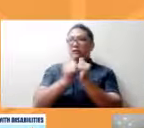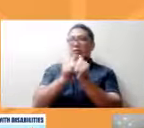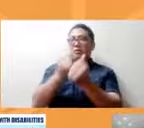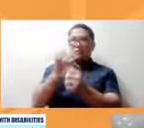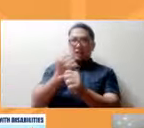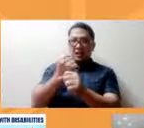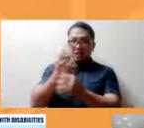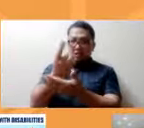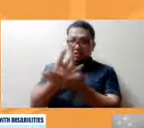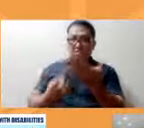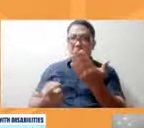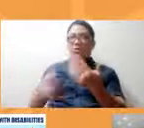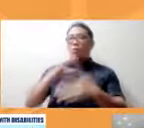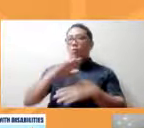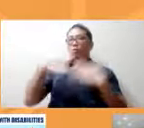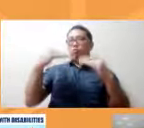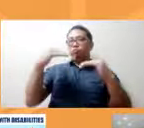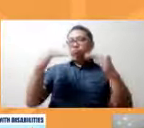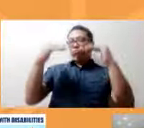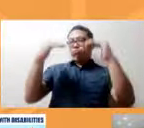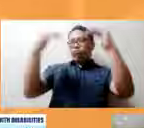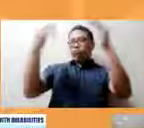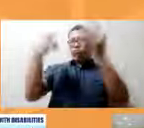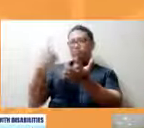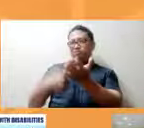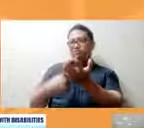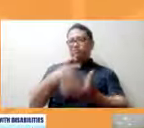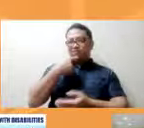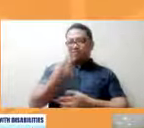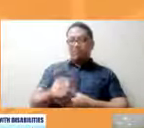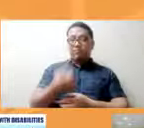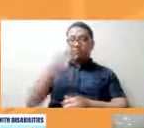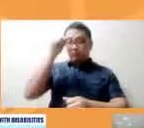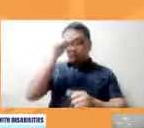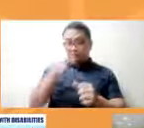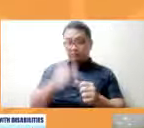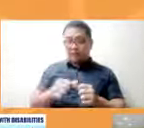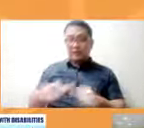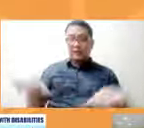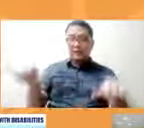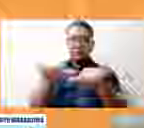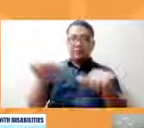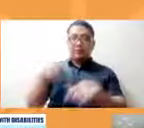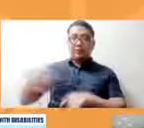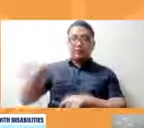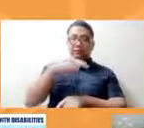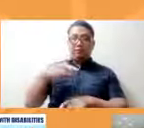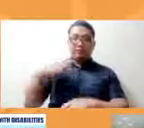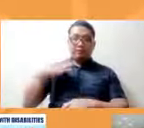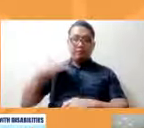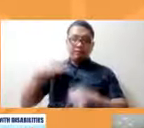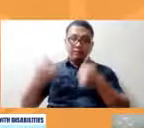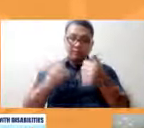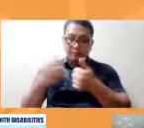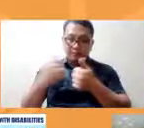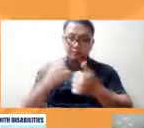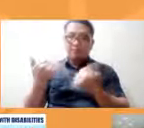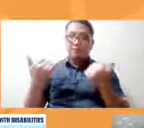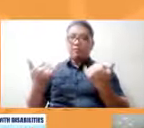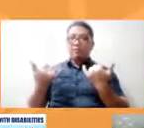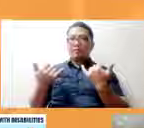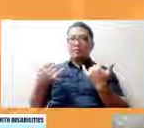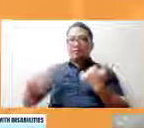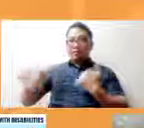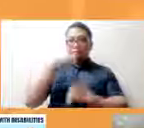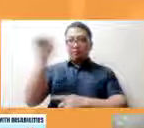yung lahat ng stages na sinabi ko kanina and we have to remember din po pati yung mga candidates natin or even yung existing government